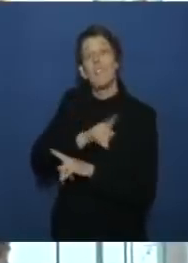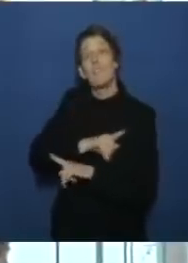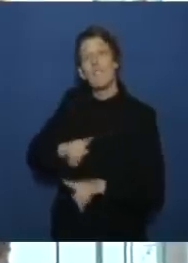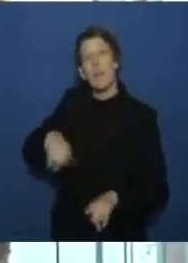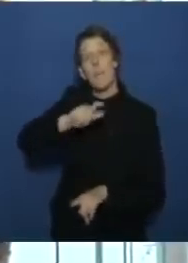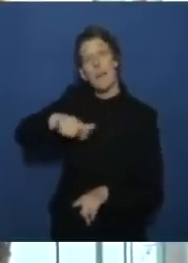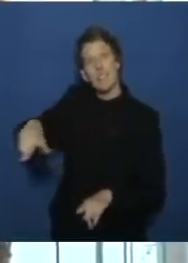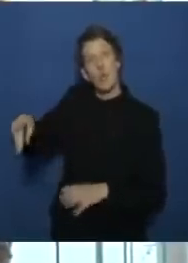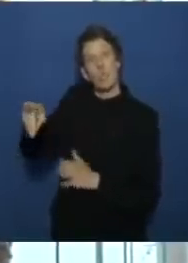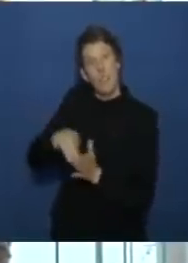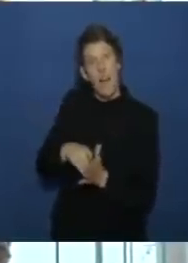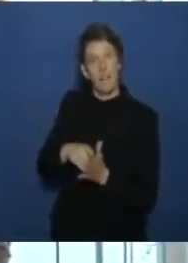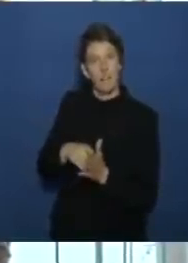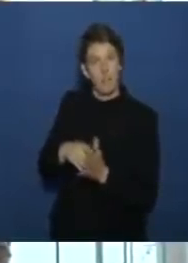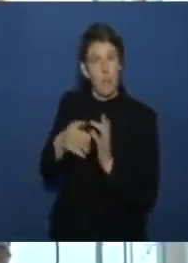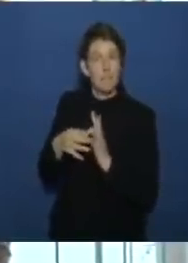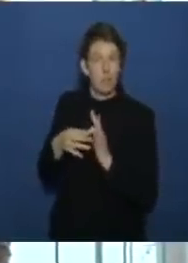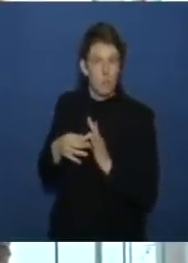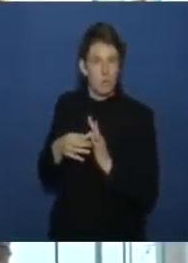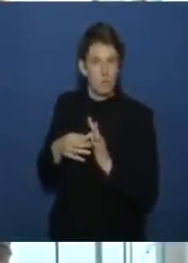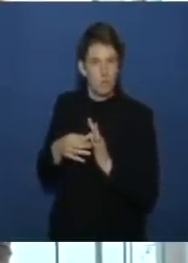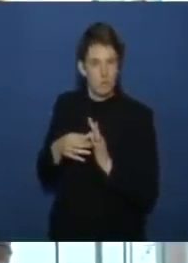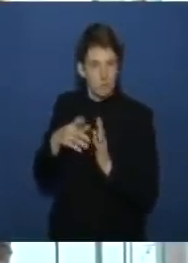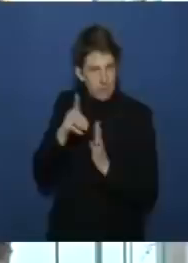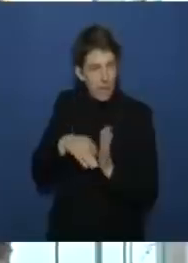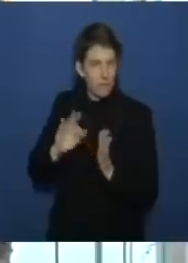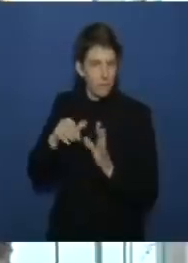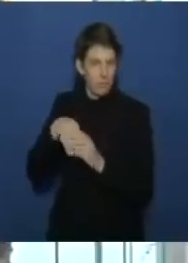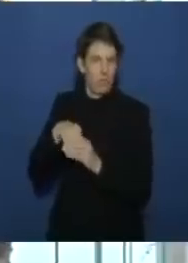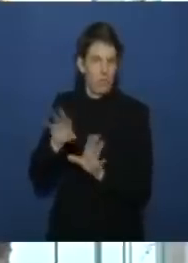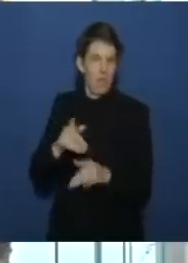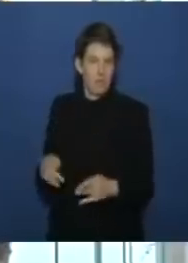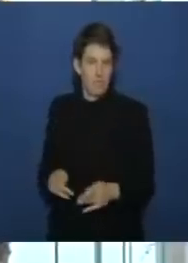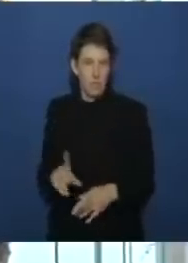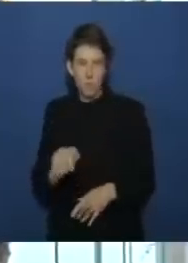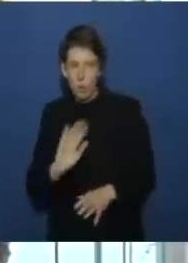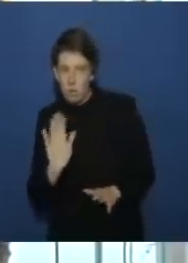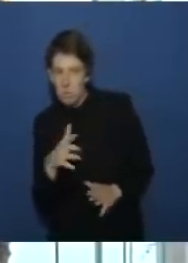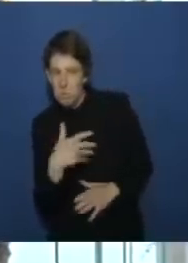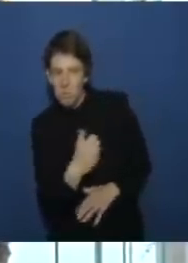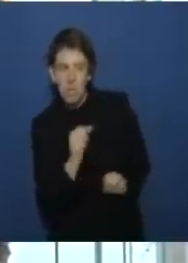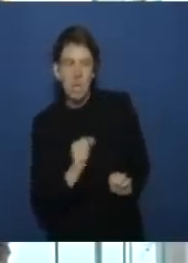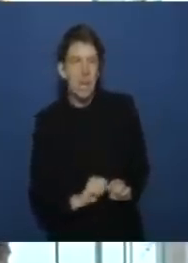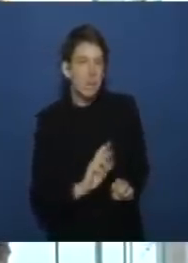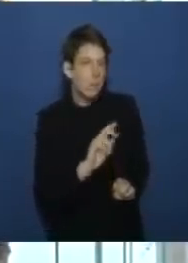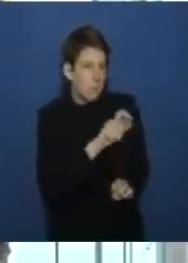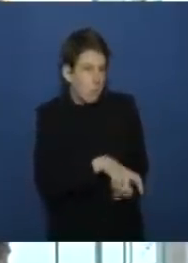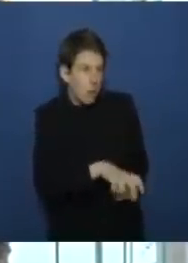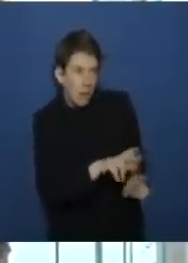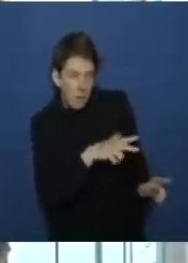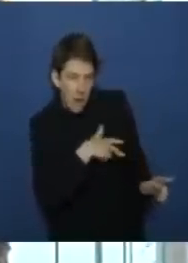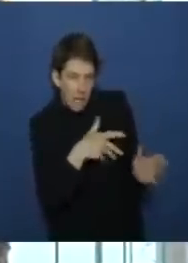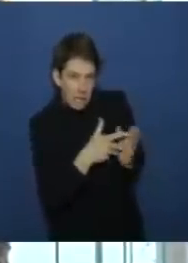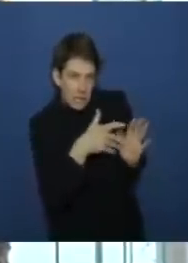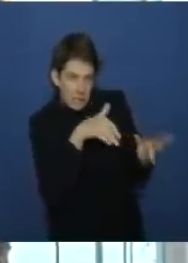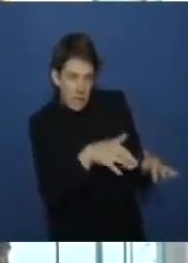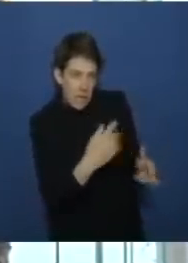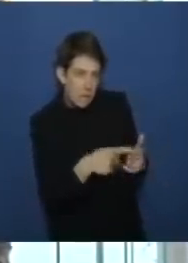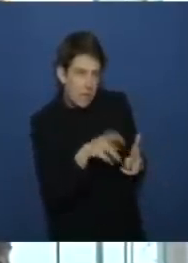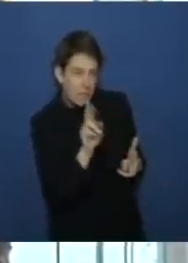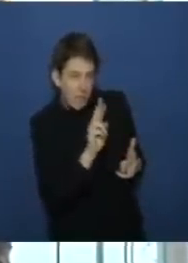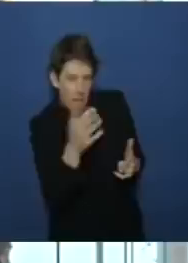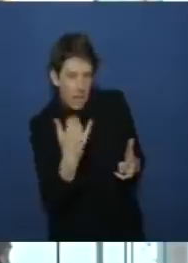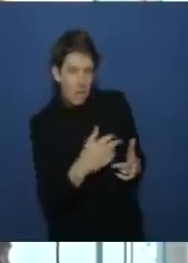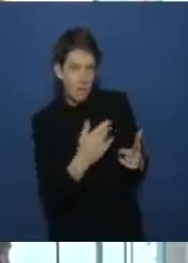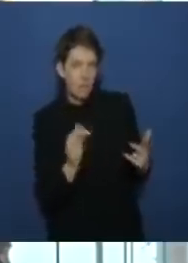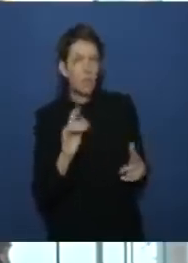daten raus gibt also es ist sehr schwer nachzuverfolgen wer ist dort überhaupt getestet worden ist der überhaupt erschienen und die testzentren müssen mitunter nicht mal nachweisen